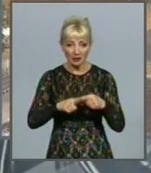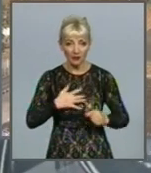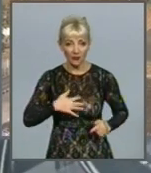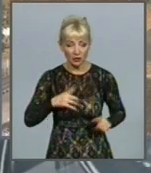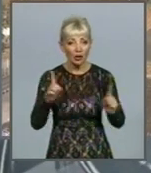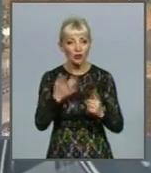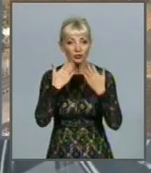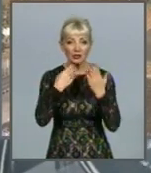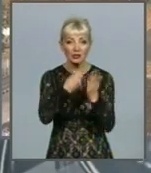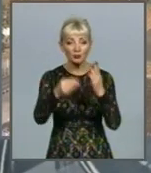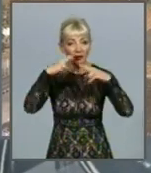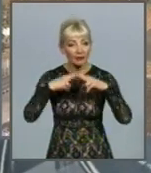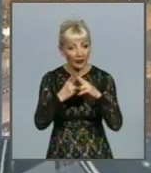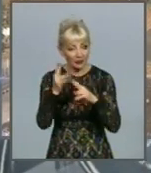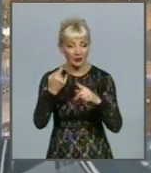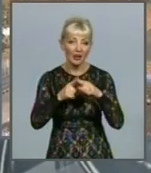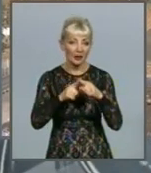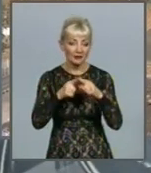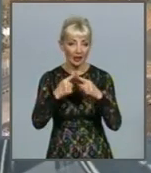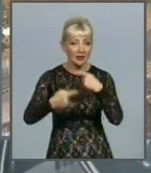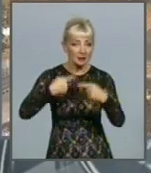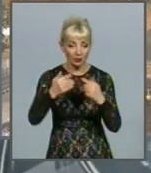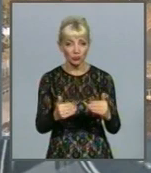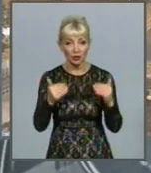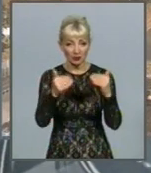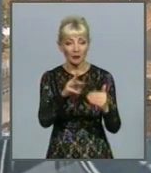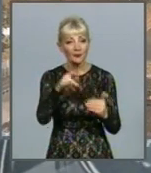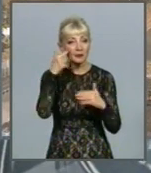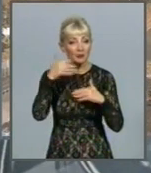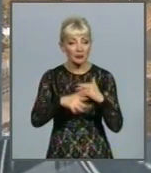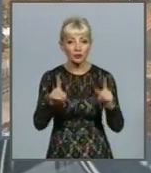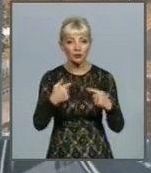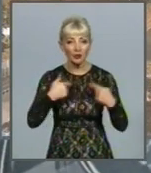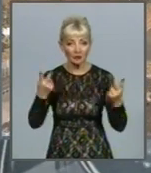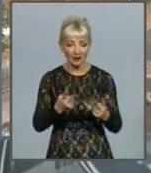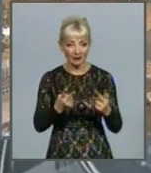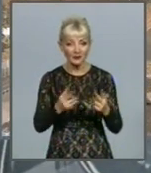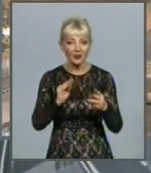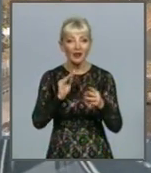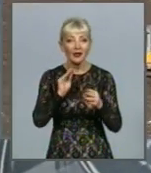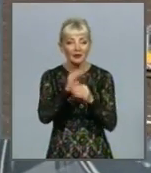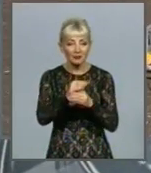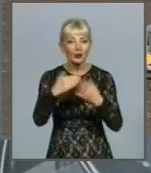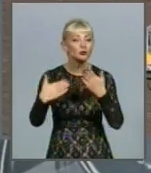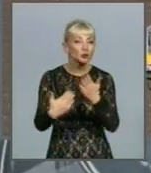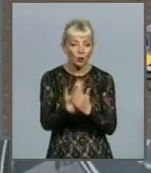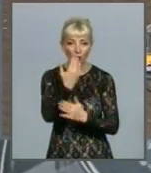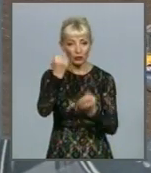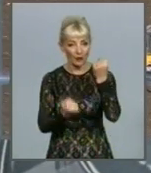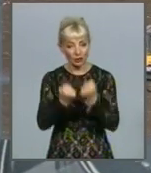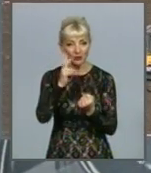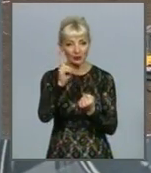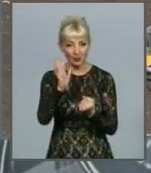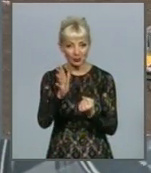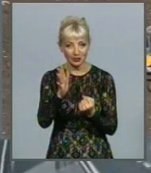стосується закупки техніки, то це слідний етап. Ми розуміємо, що нам потрібно обновляти парк автомашин, які будуть збирати